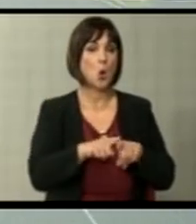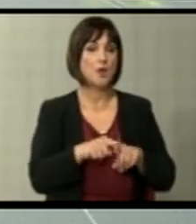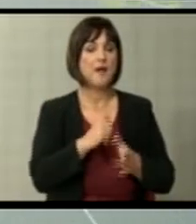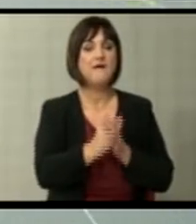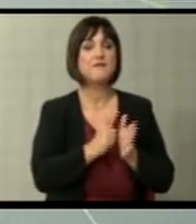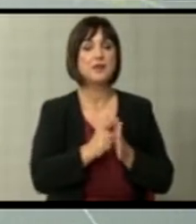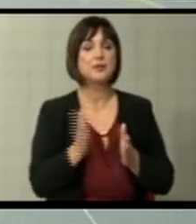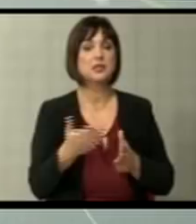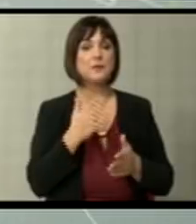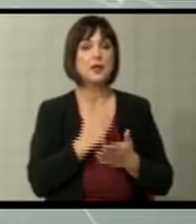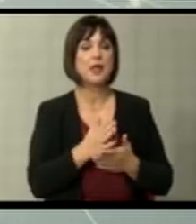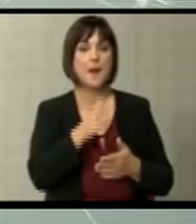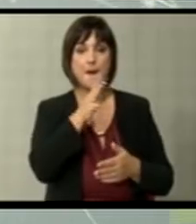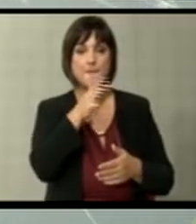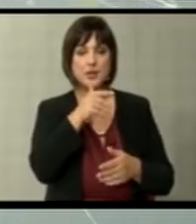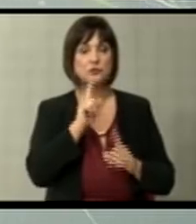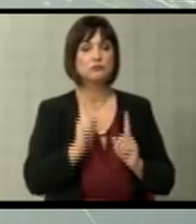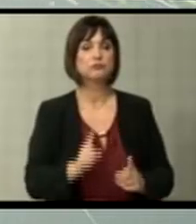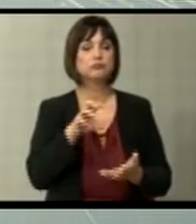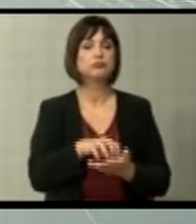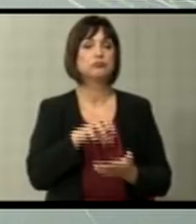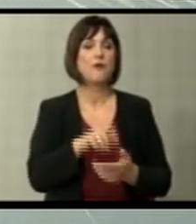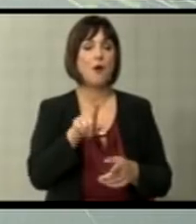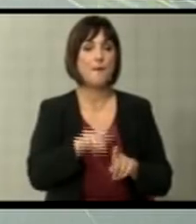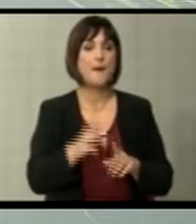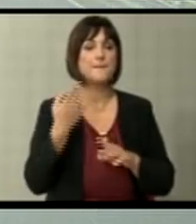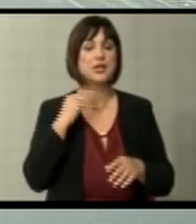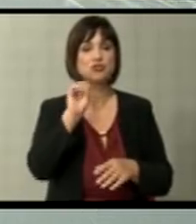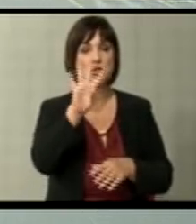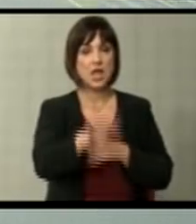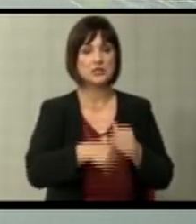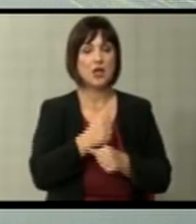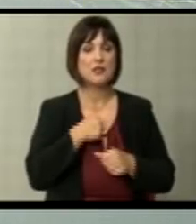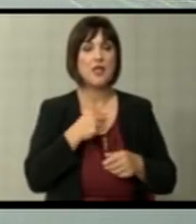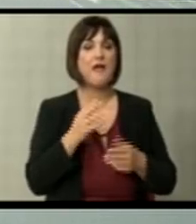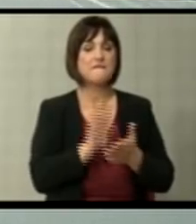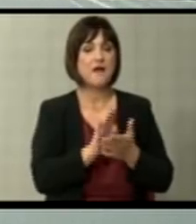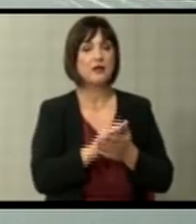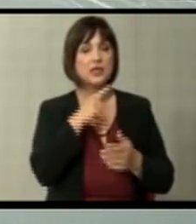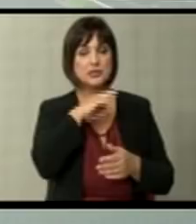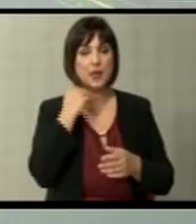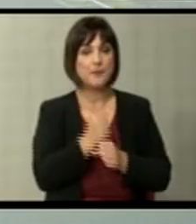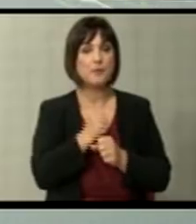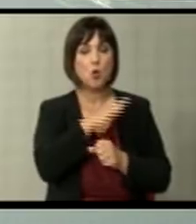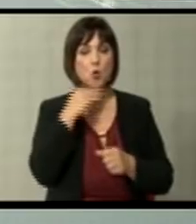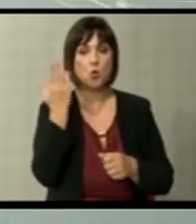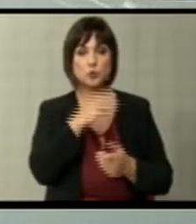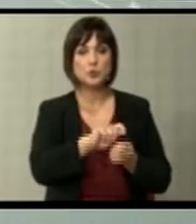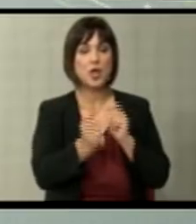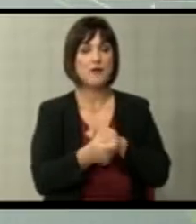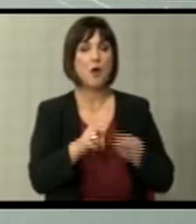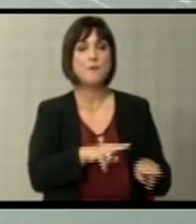Времето се минува Македонија тапка во место. Пред 14 години не фалеја дека сме направили многу успешни реформи во